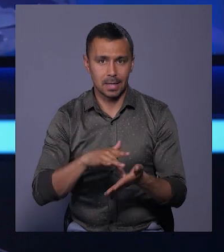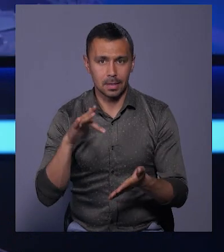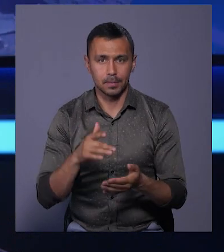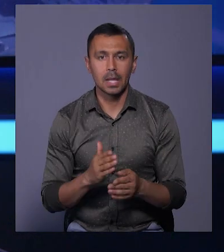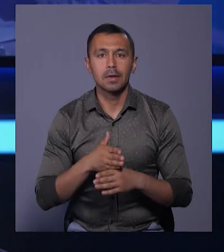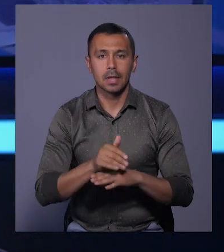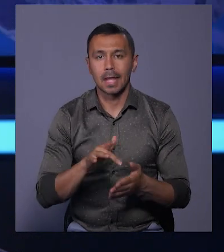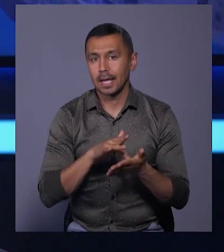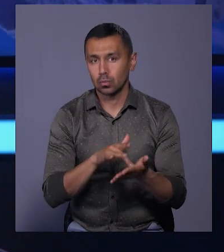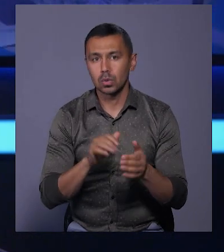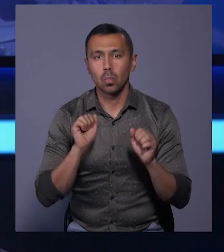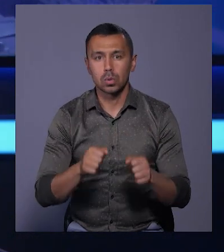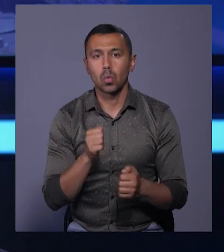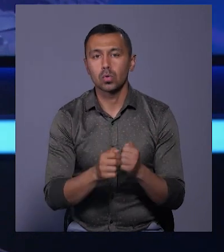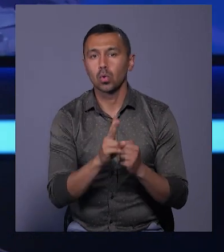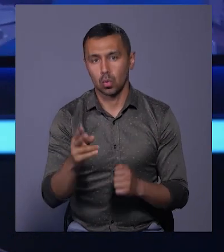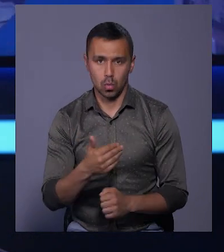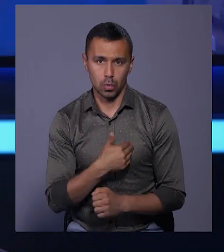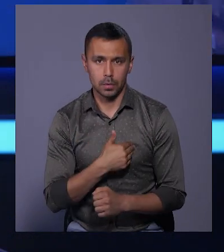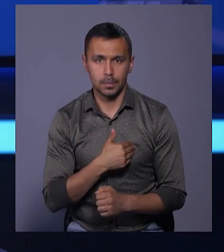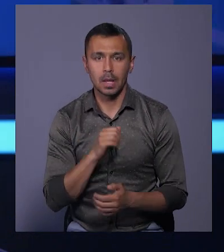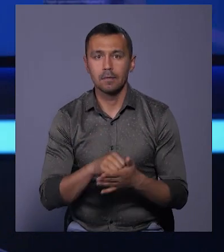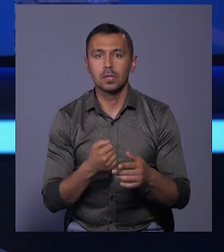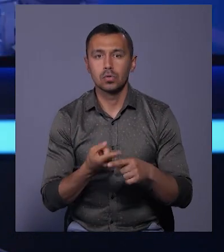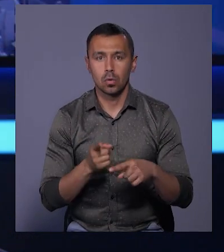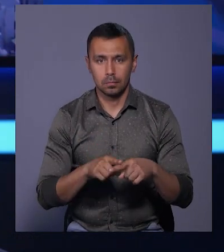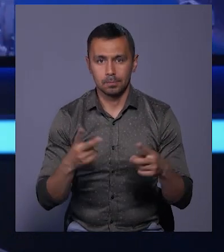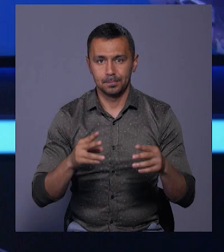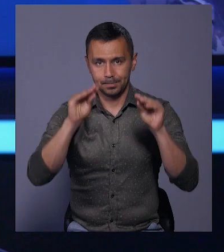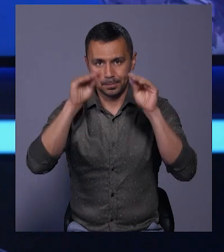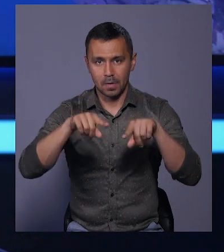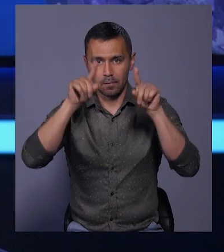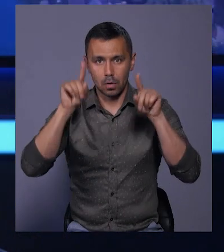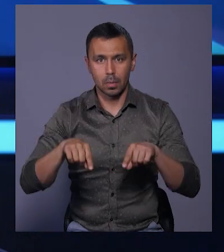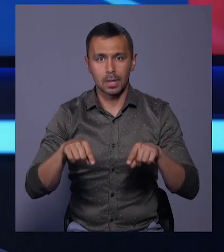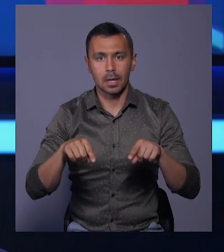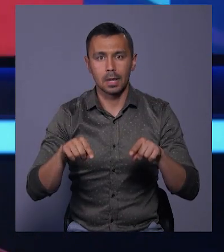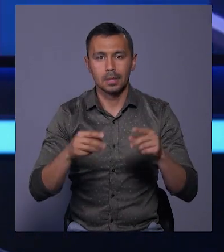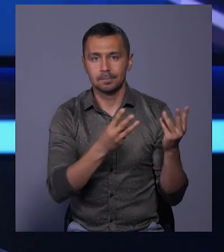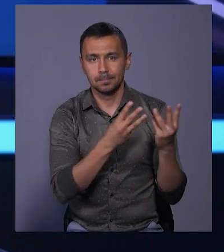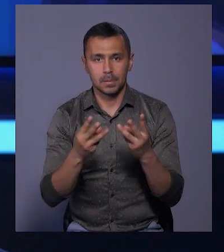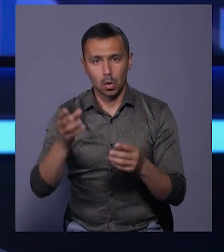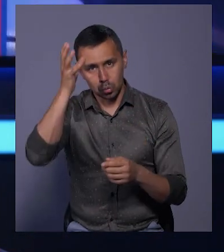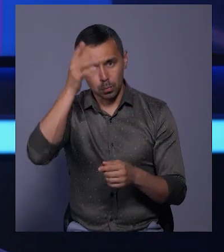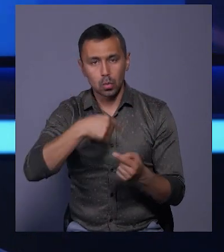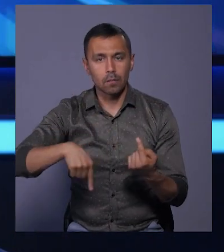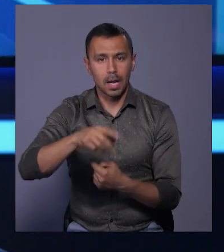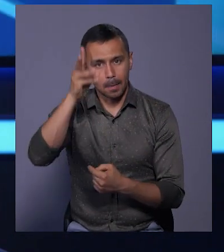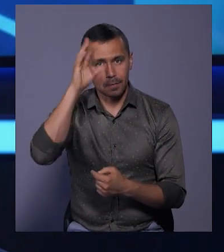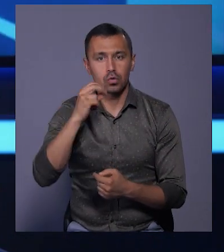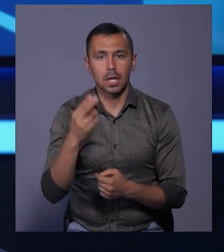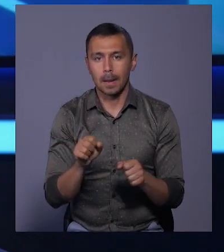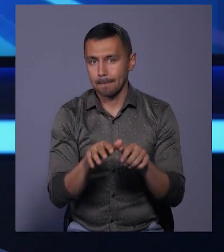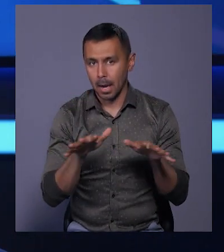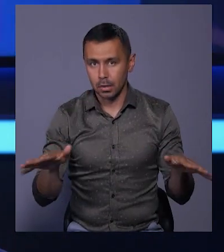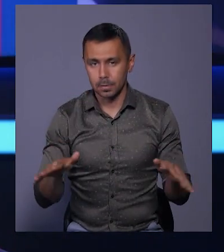Завітати на екскурсію може кожен охочий. Для цього потрібно заповнити форму на сторінках розумного довкілля Хмельницький у соціальних